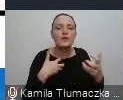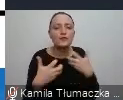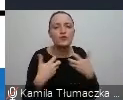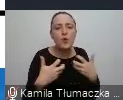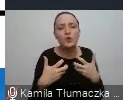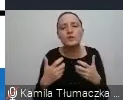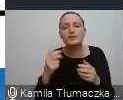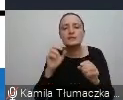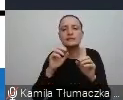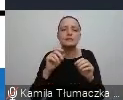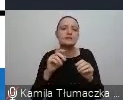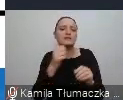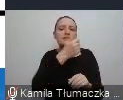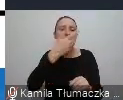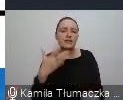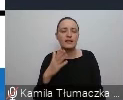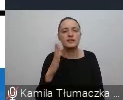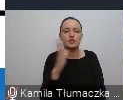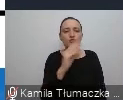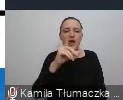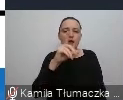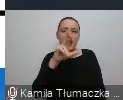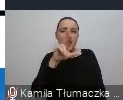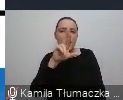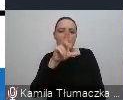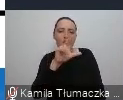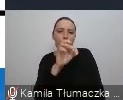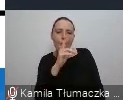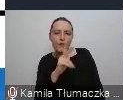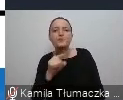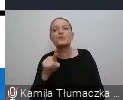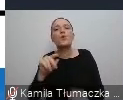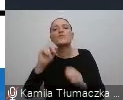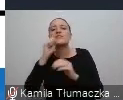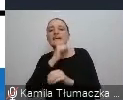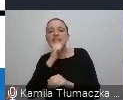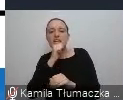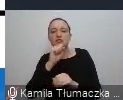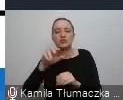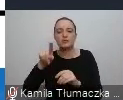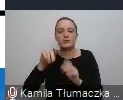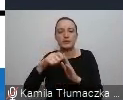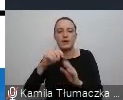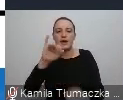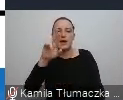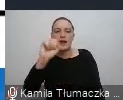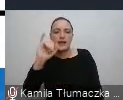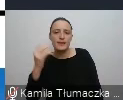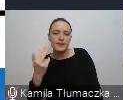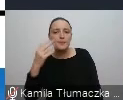Sherlocka Holmesa. No i Rain Man, chyba najstarszy z tych filmów i wszystkie te filmy były